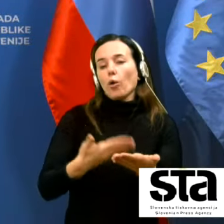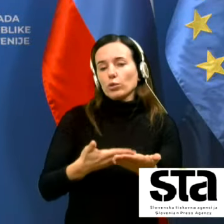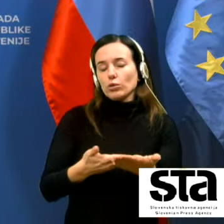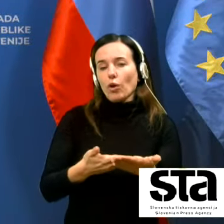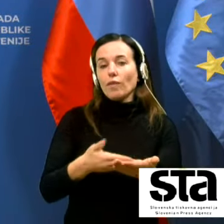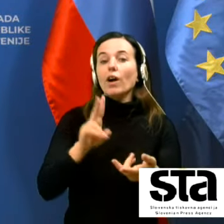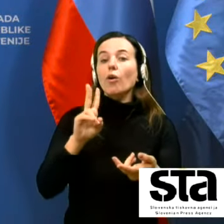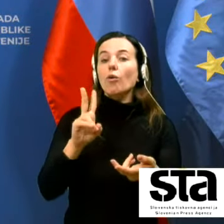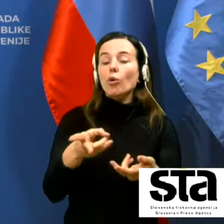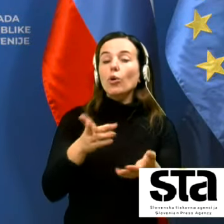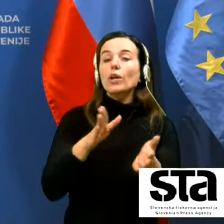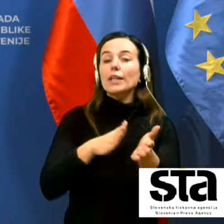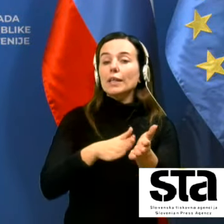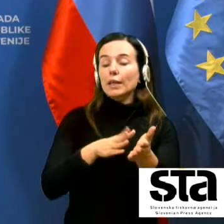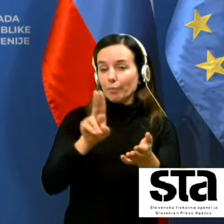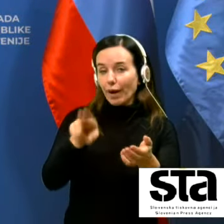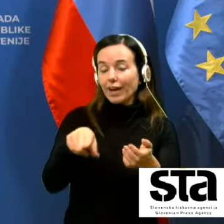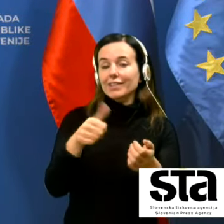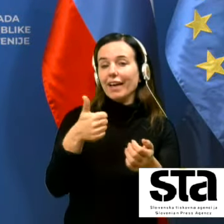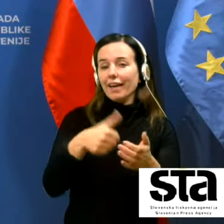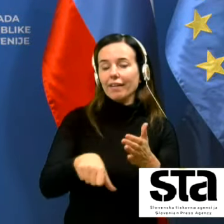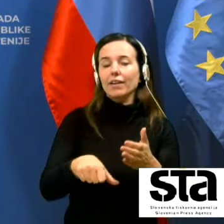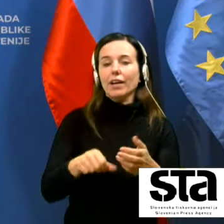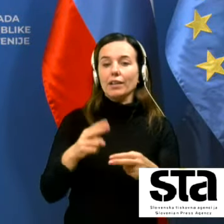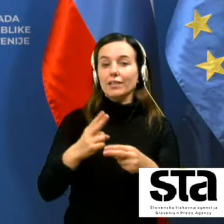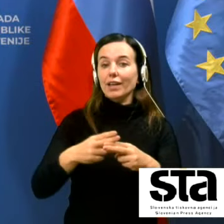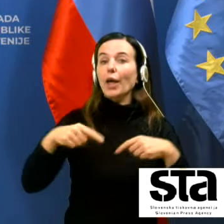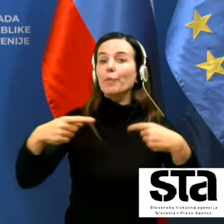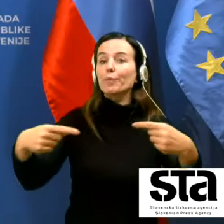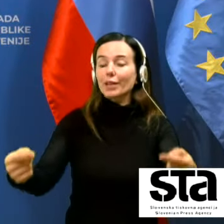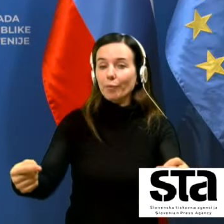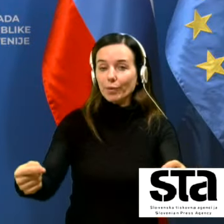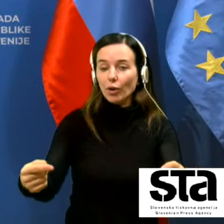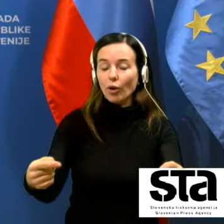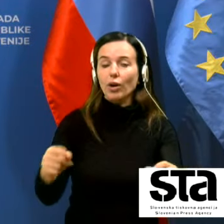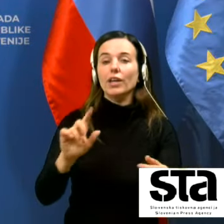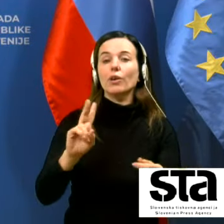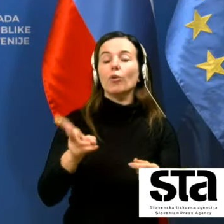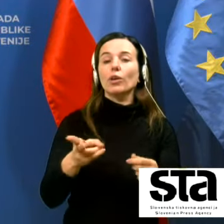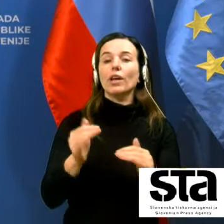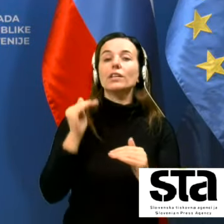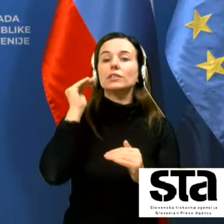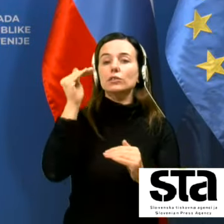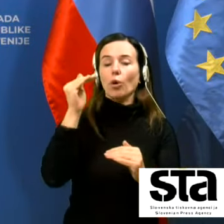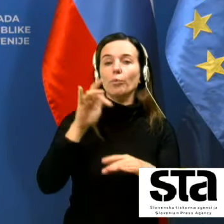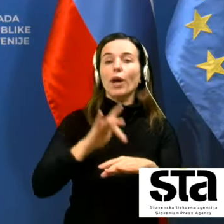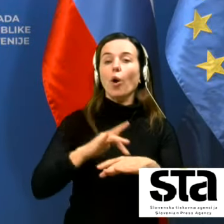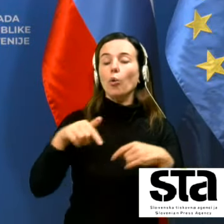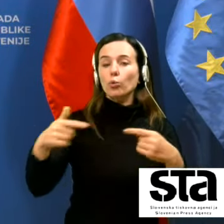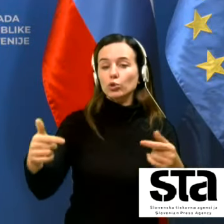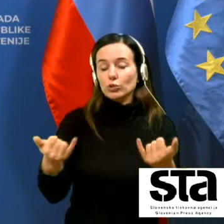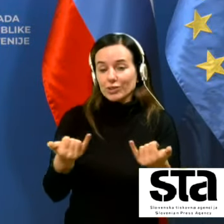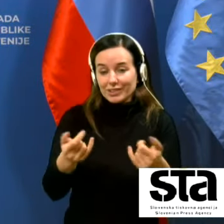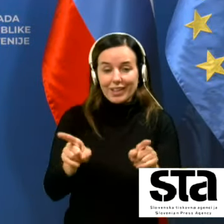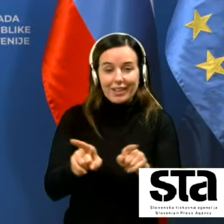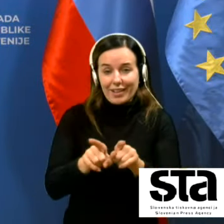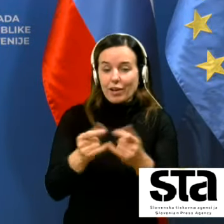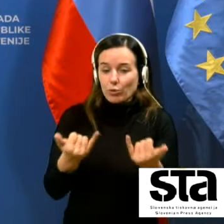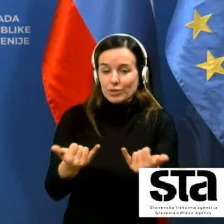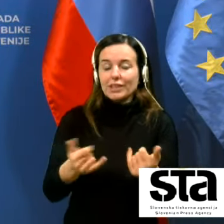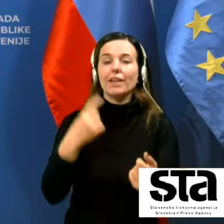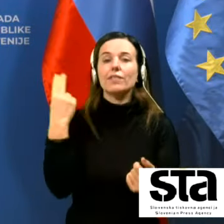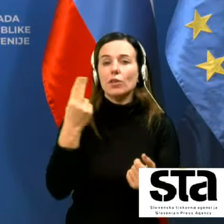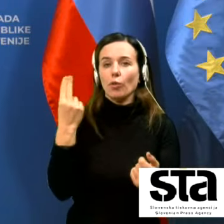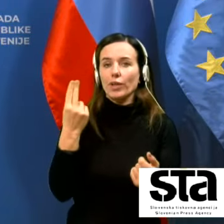imate enkrat epidemijo in stopnjo okuženosti prebivalstva na takem nivoju kot je danes v Sloveniji